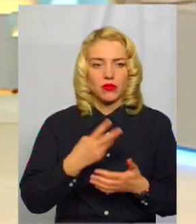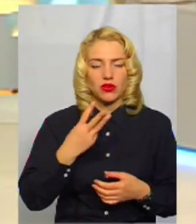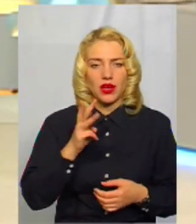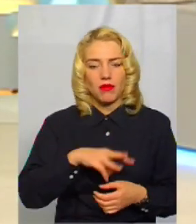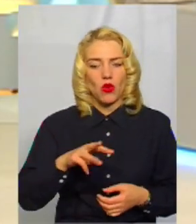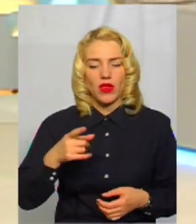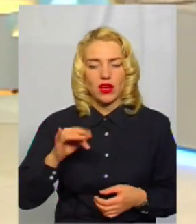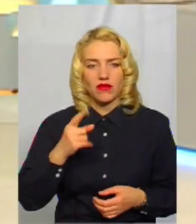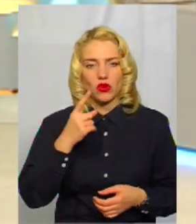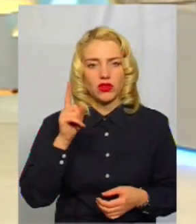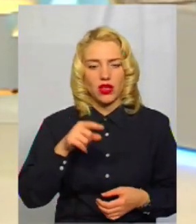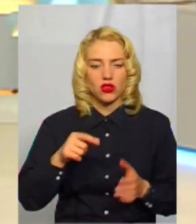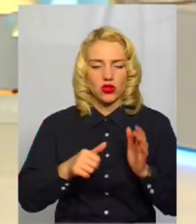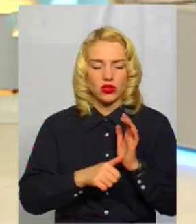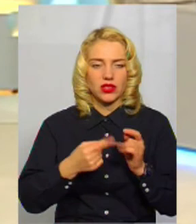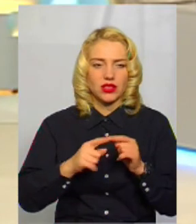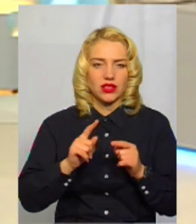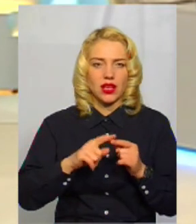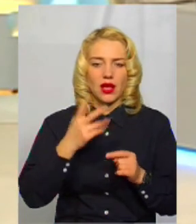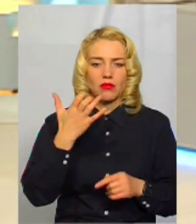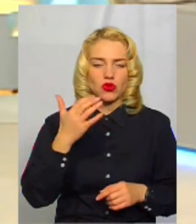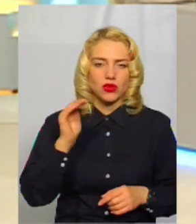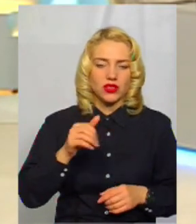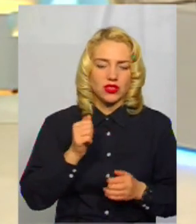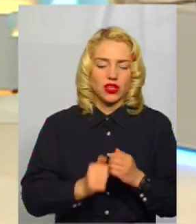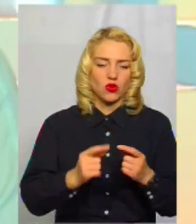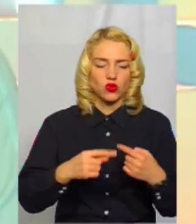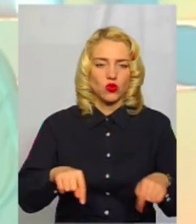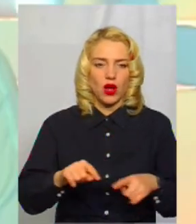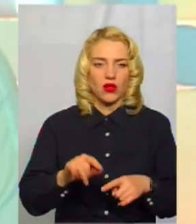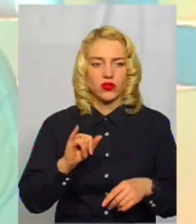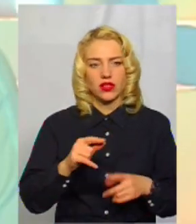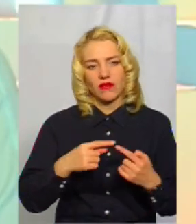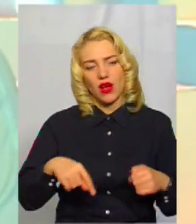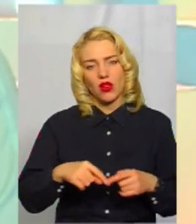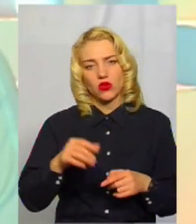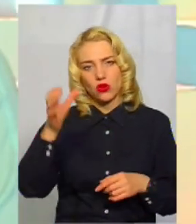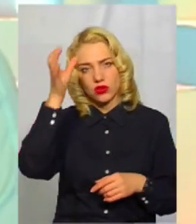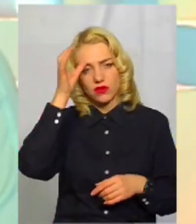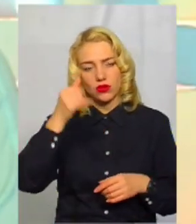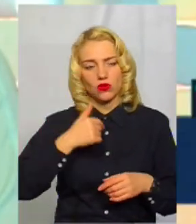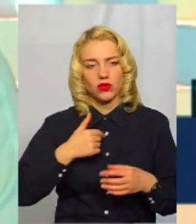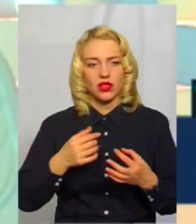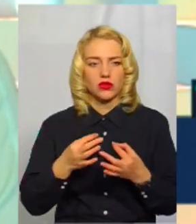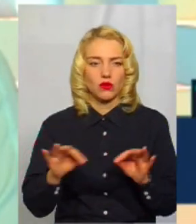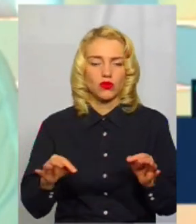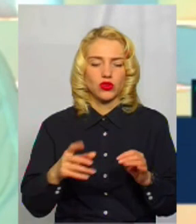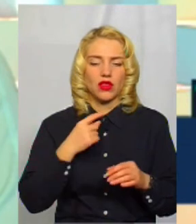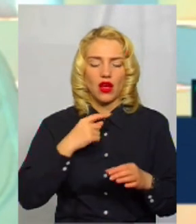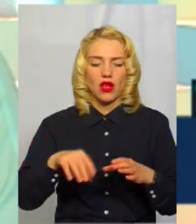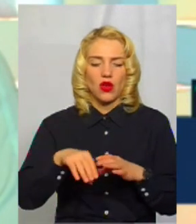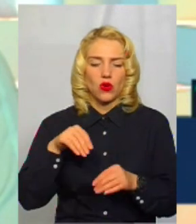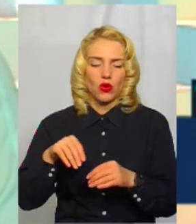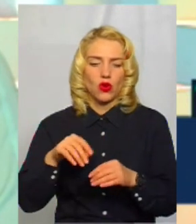гривень, тобто одна шоста буде складати 500 тисяч на кожну галузь. І в галузі освіту в нас допущено до голосування 8